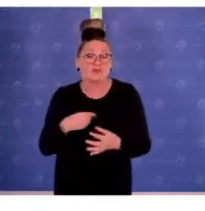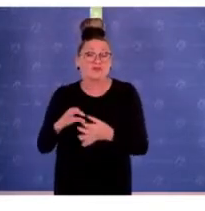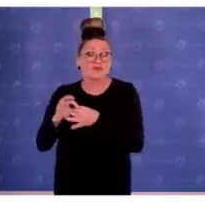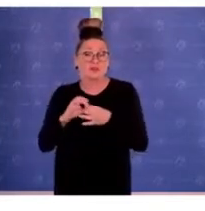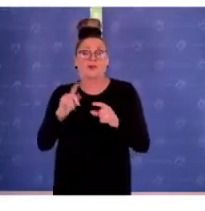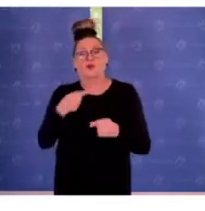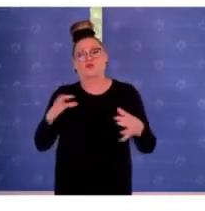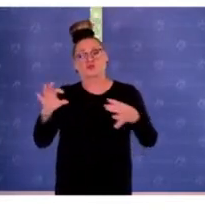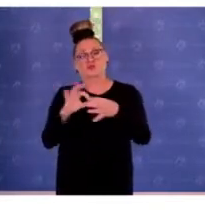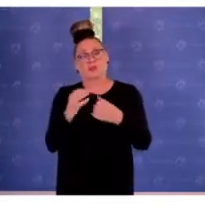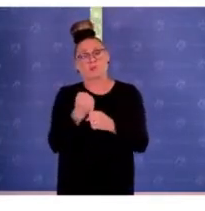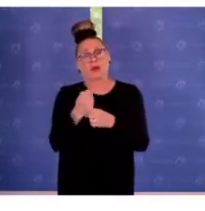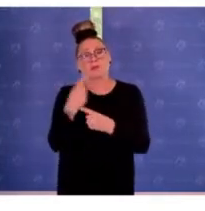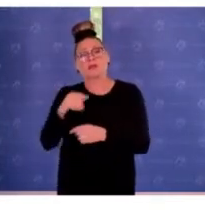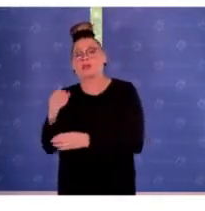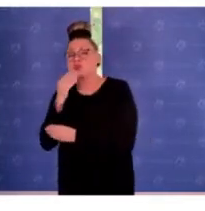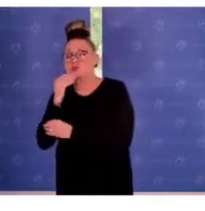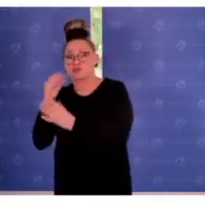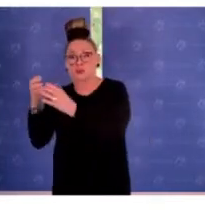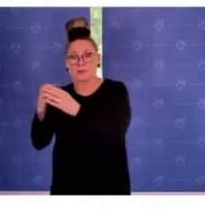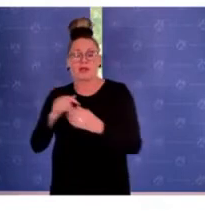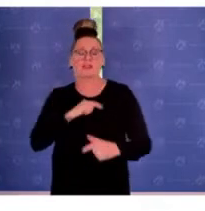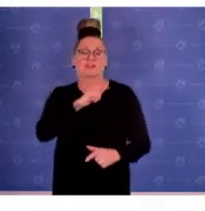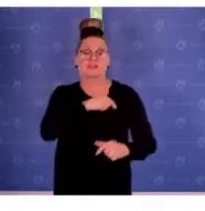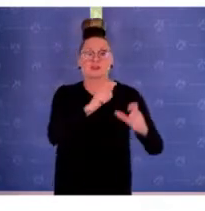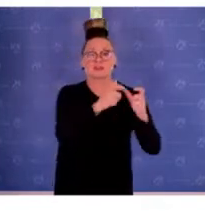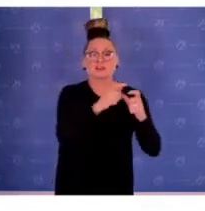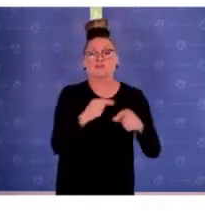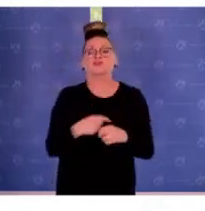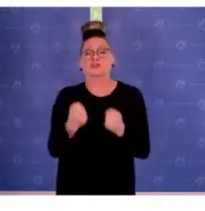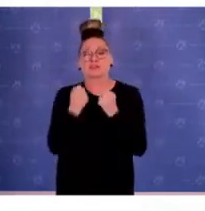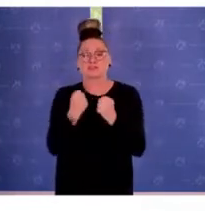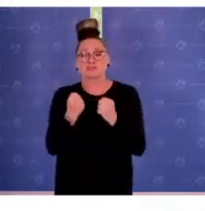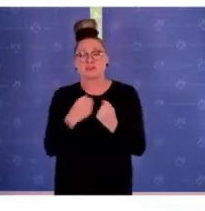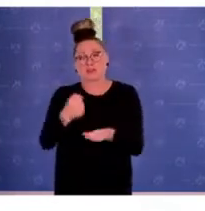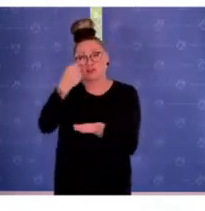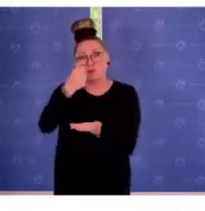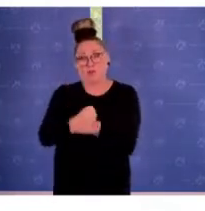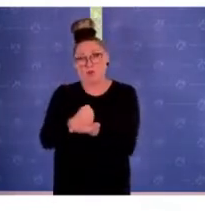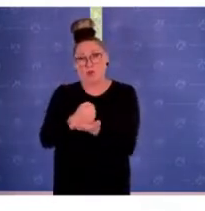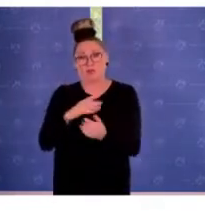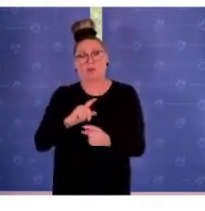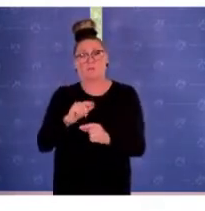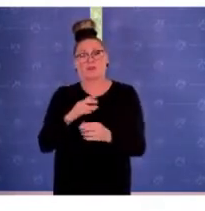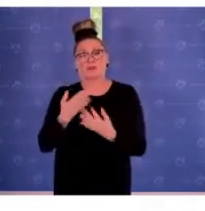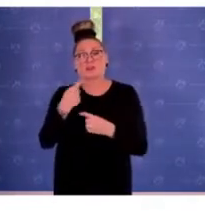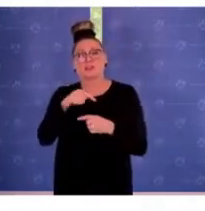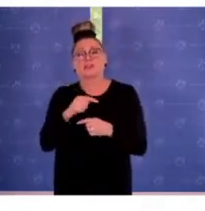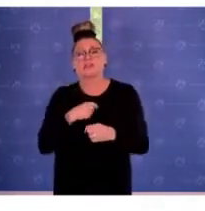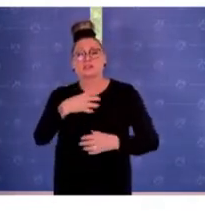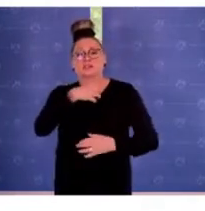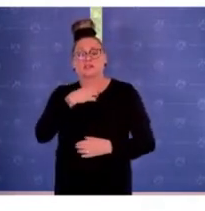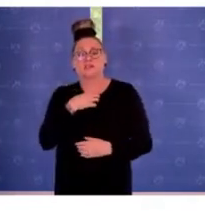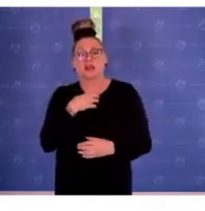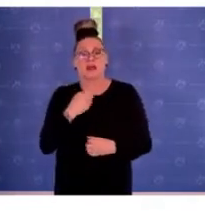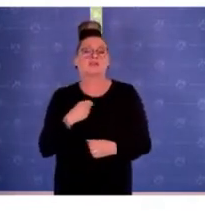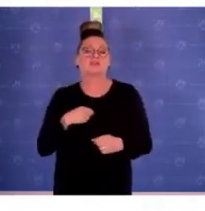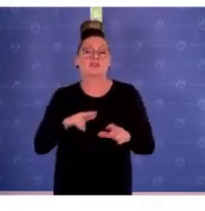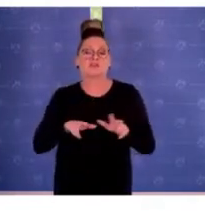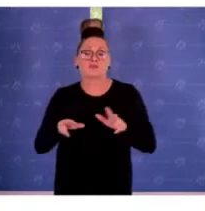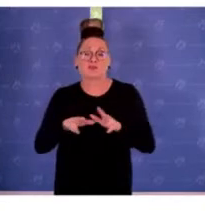Zusammenarbeit von jüdischen Gemeinden, Zivilgesellschaften und Sicherheitsbehörden gibt, ist ein Format, das bei uns die Senatsverwaltung für Inneres,